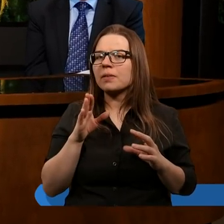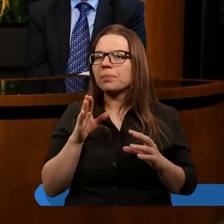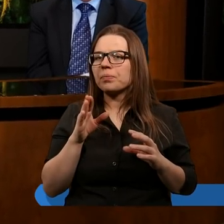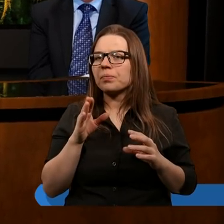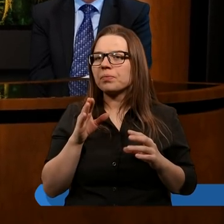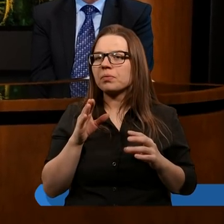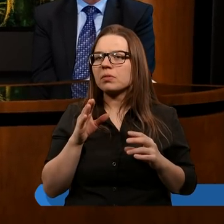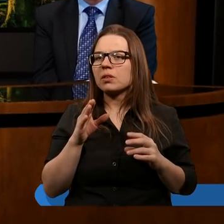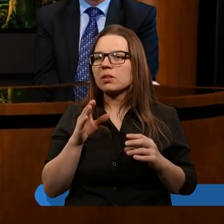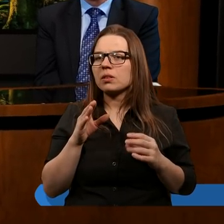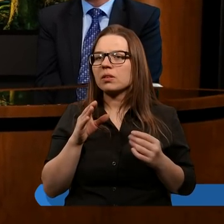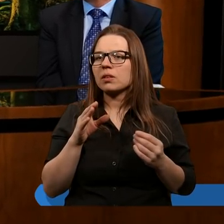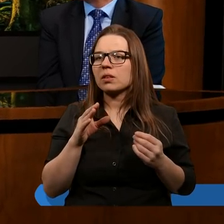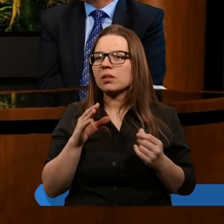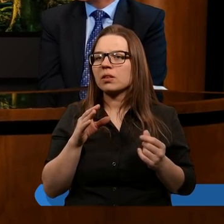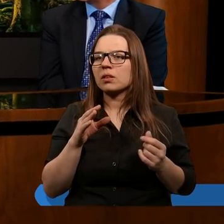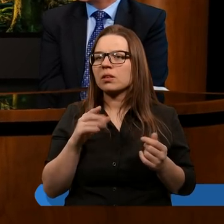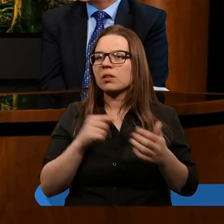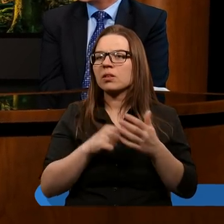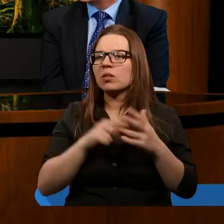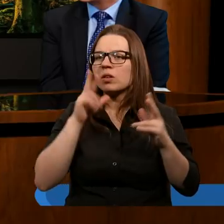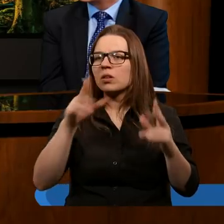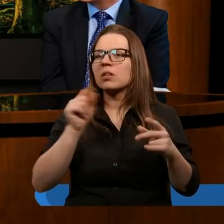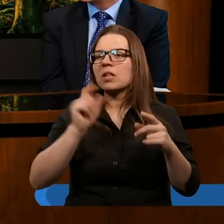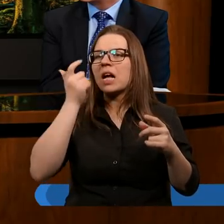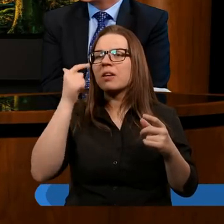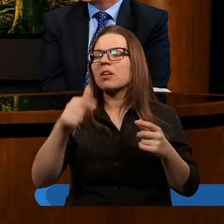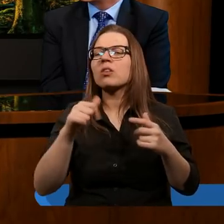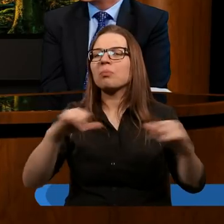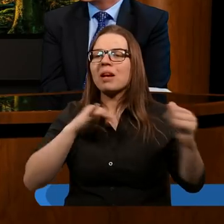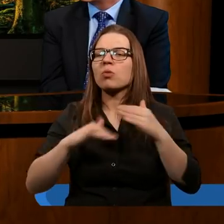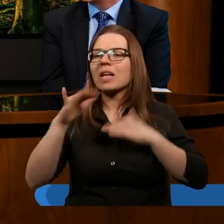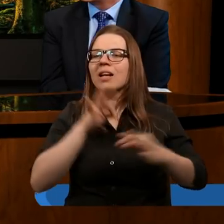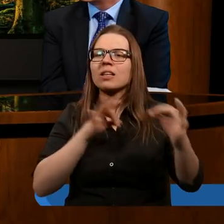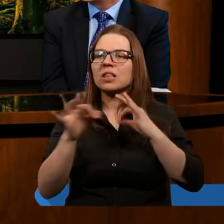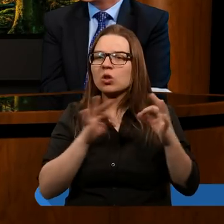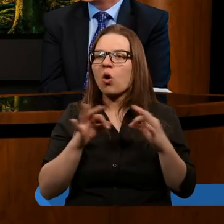właśnie ty mówiłeś, że Pan Bóg jest ten, który panuje nad historią.